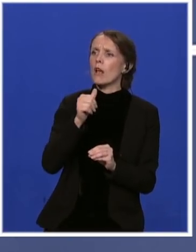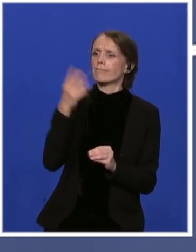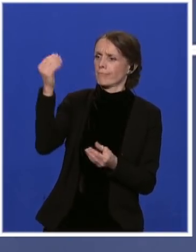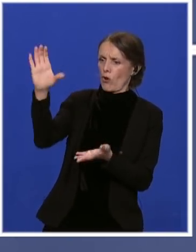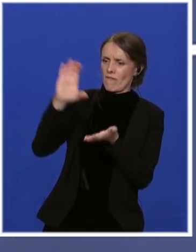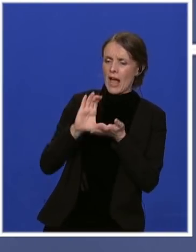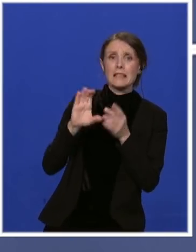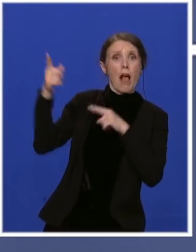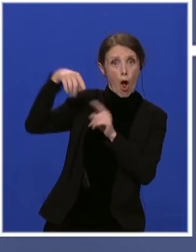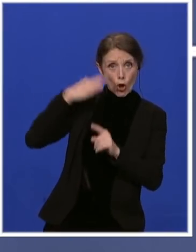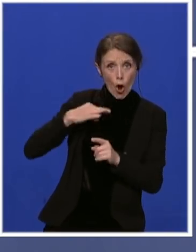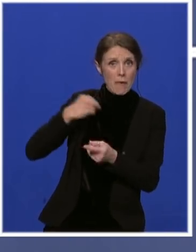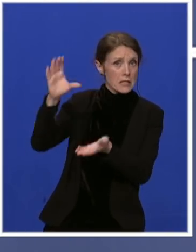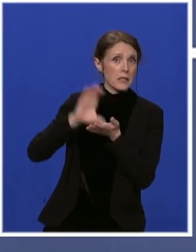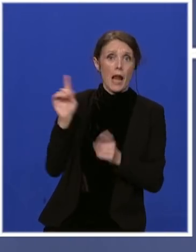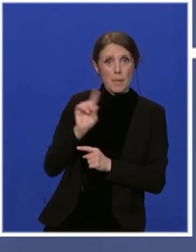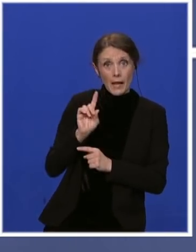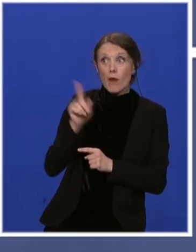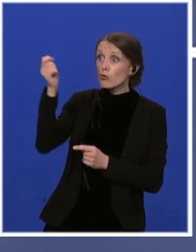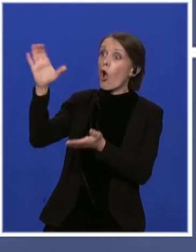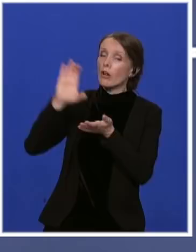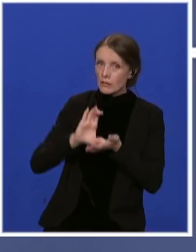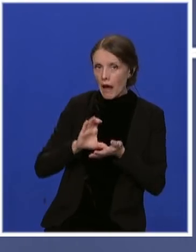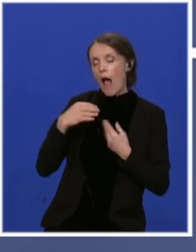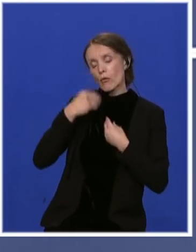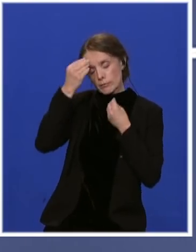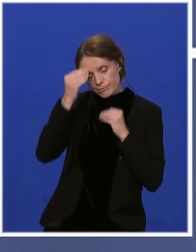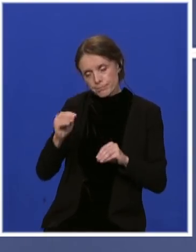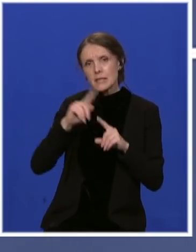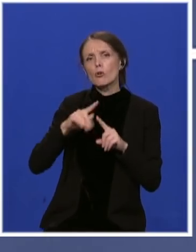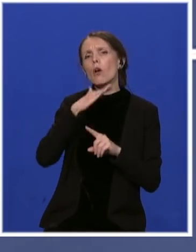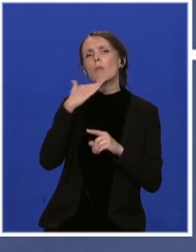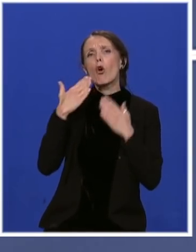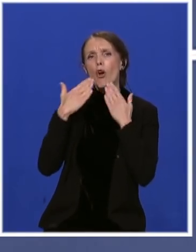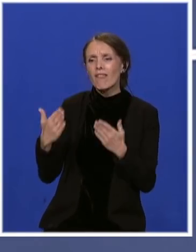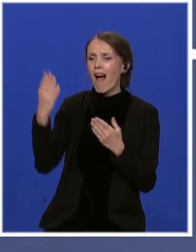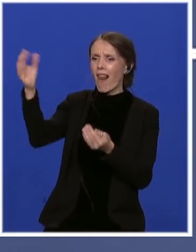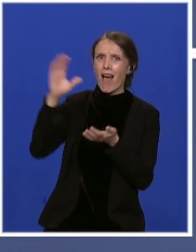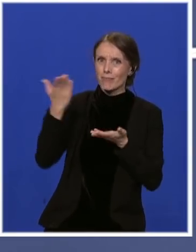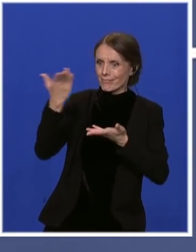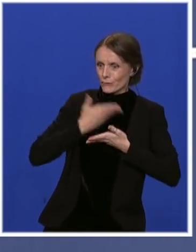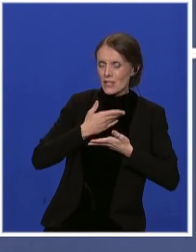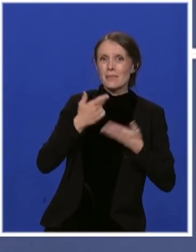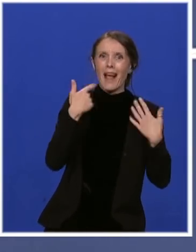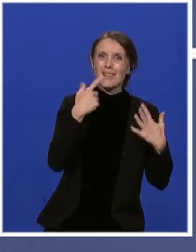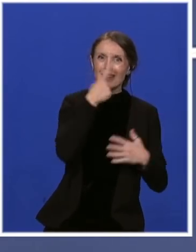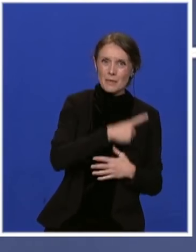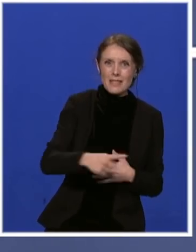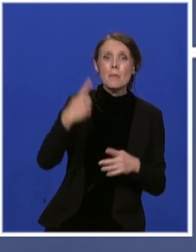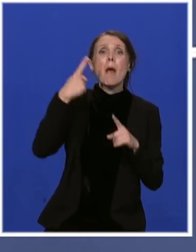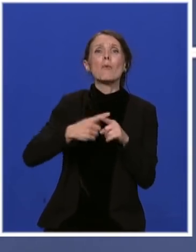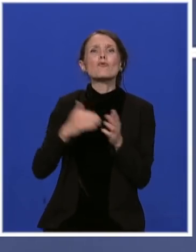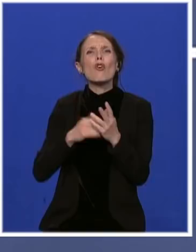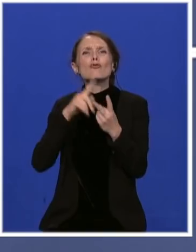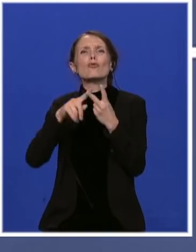taj novac daju. I zato vam beskreno hvala za ovih 70 miliona evra, beskreno hvala za još 98 miliona evra